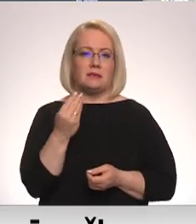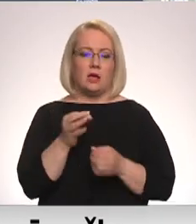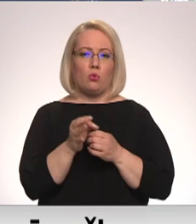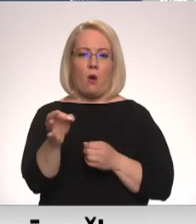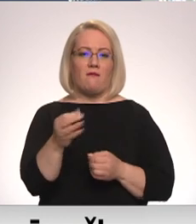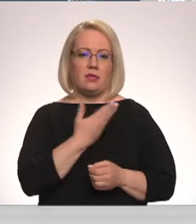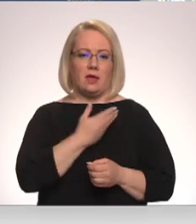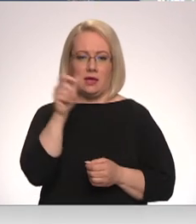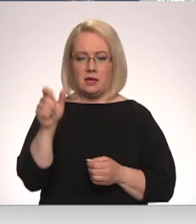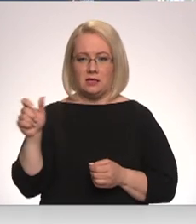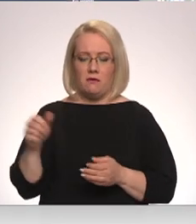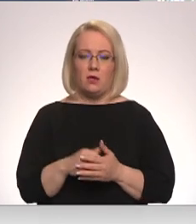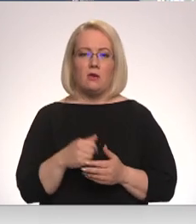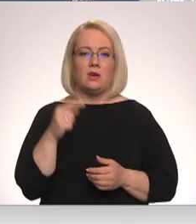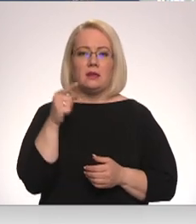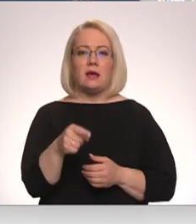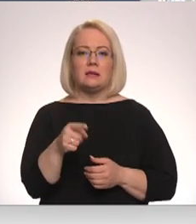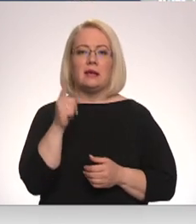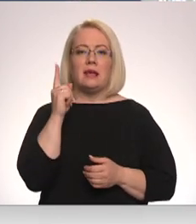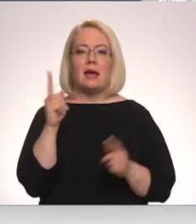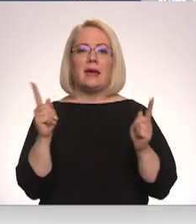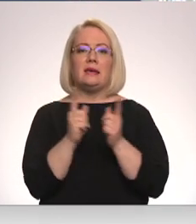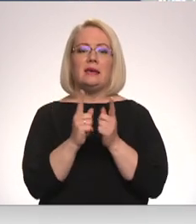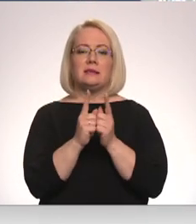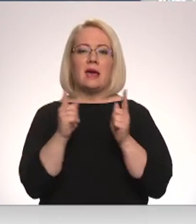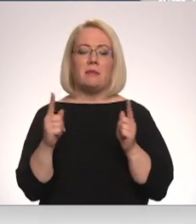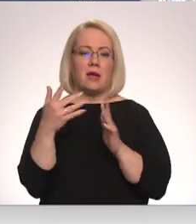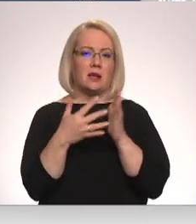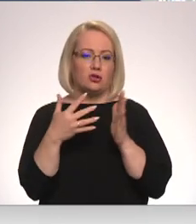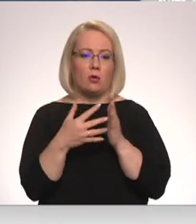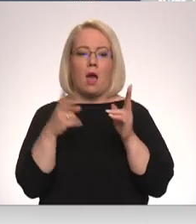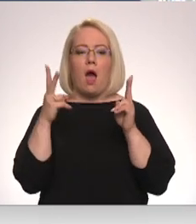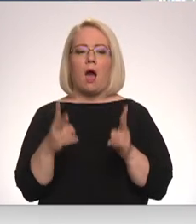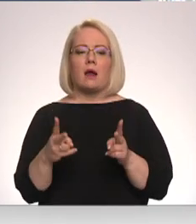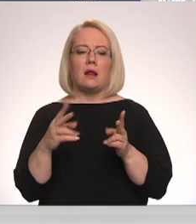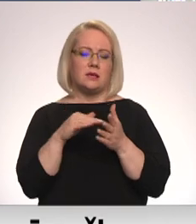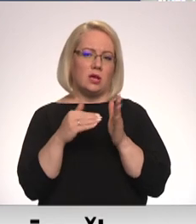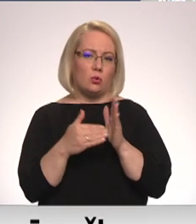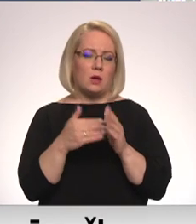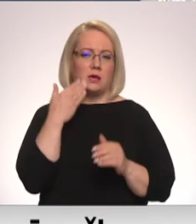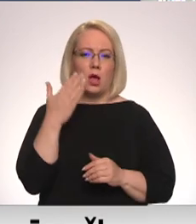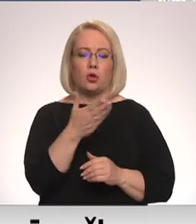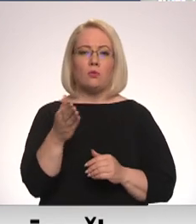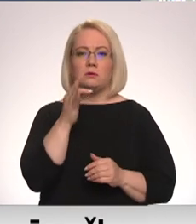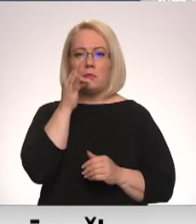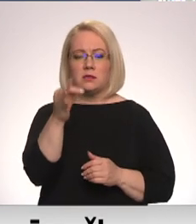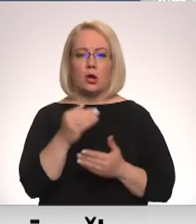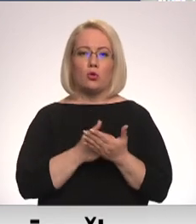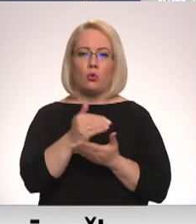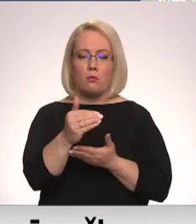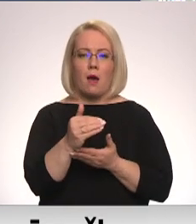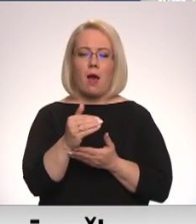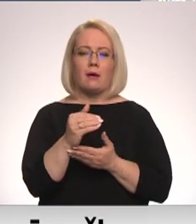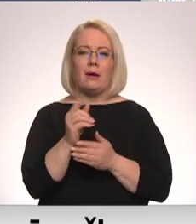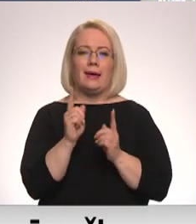Šis ir tikai īstermiņa risinājums. Tā kā situācija, ka jums pasaka, ka turpmāk īslīdzas ūdens